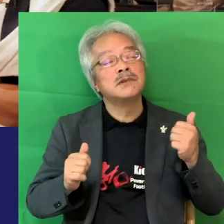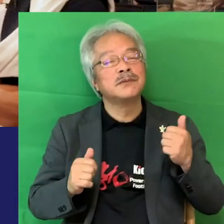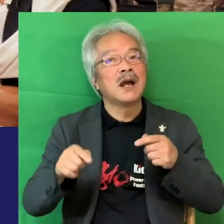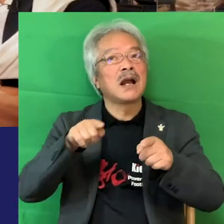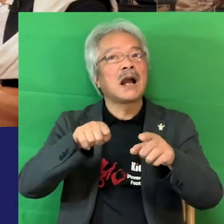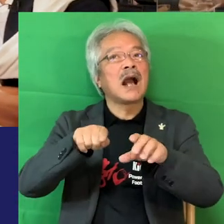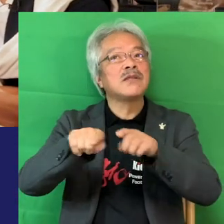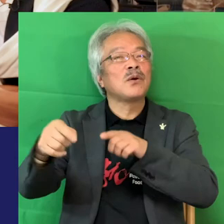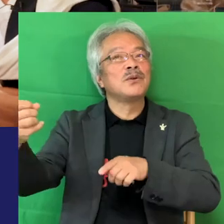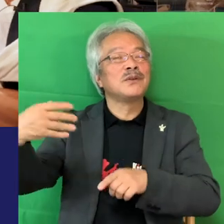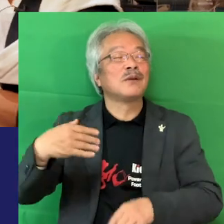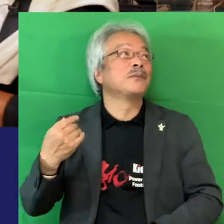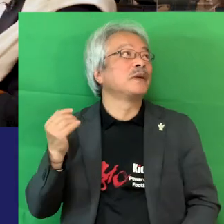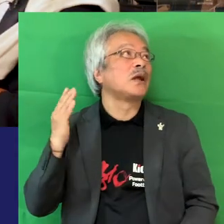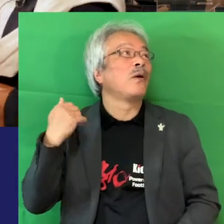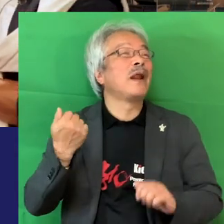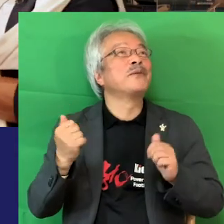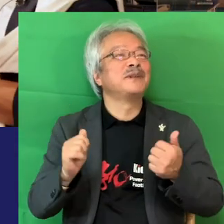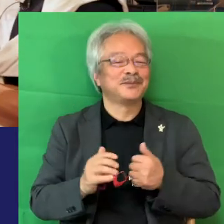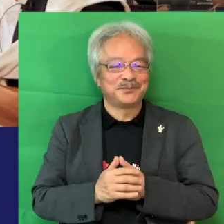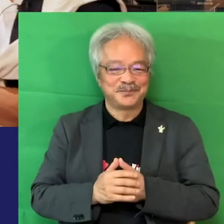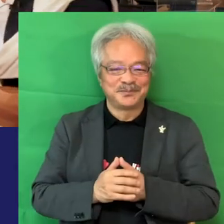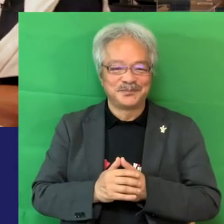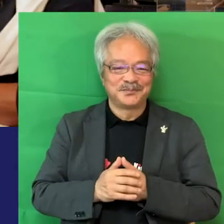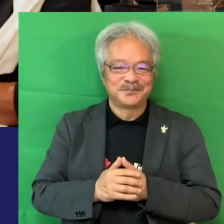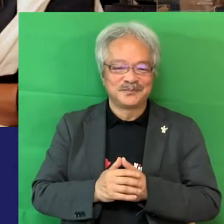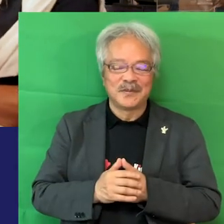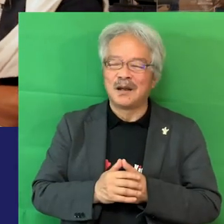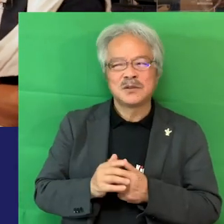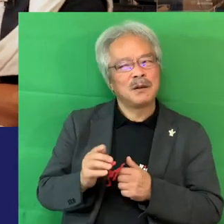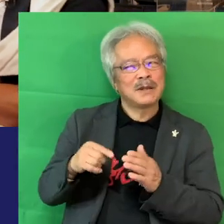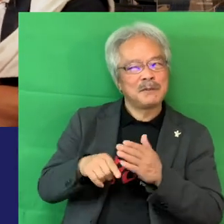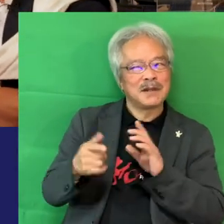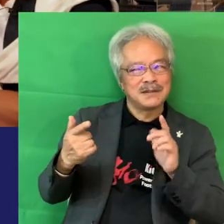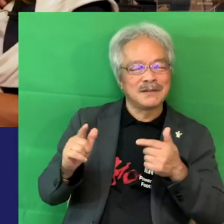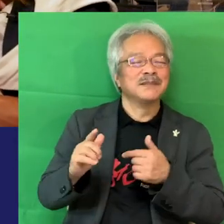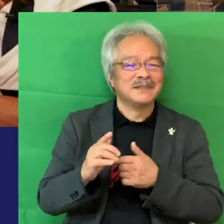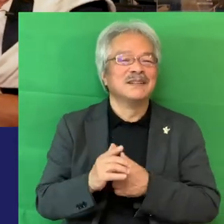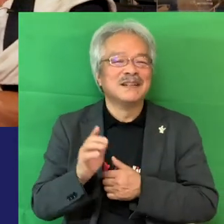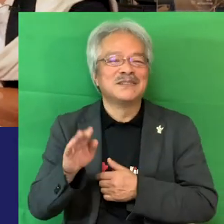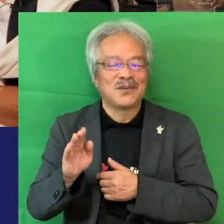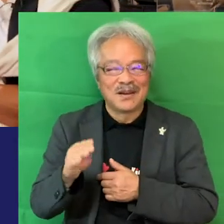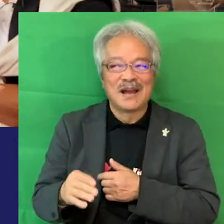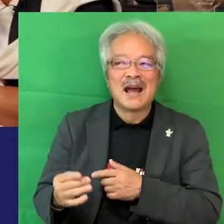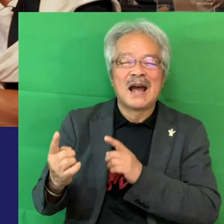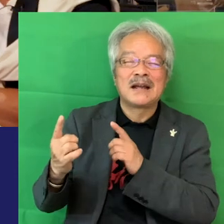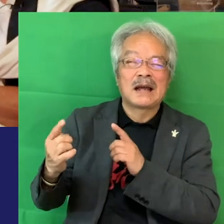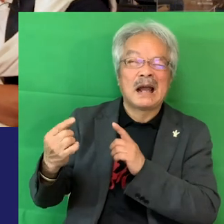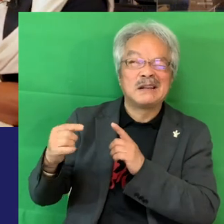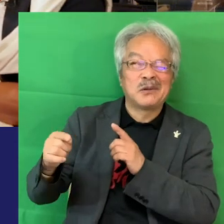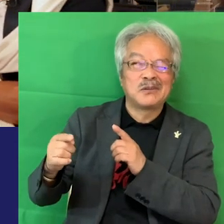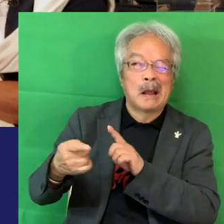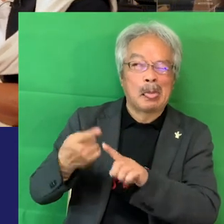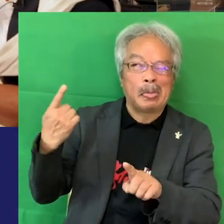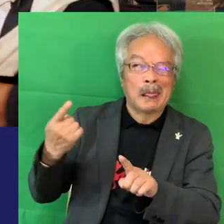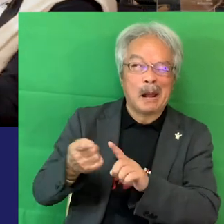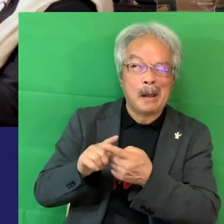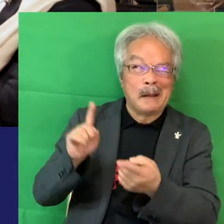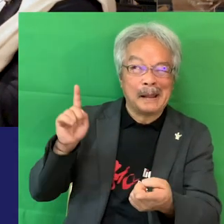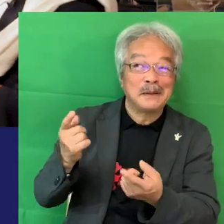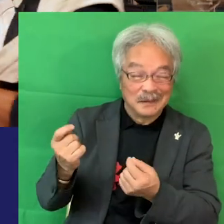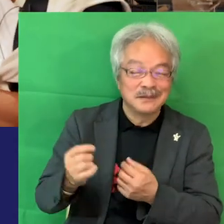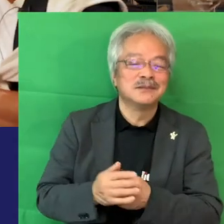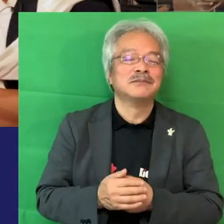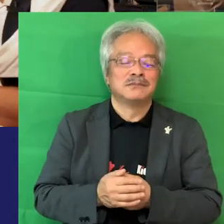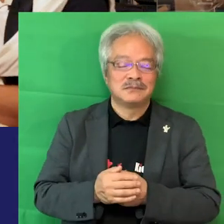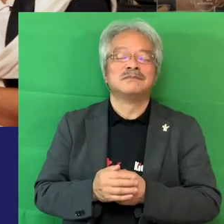ねそれまた意味が違うかもしれない監督の相性がねそうよわかってるよそんなのみたいな